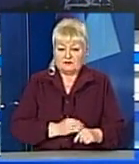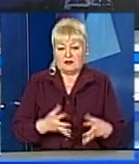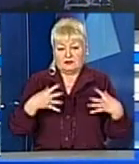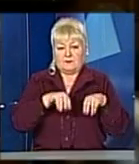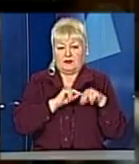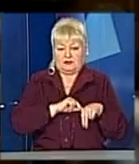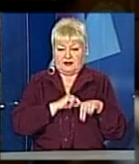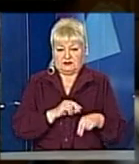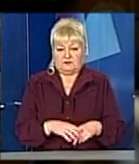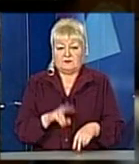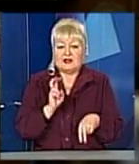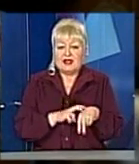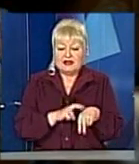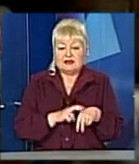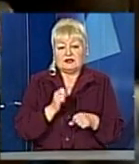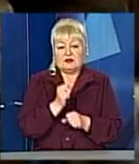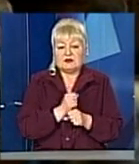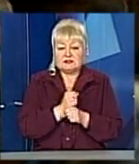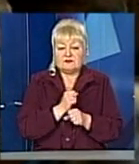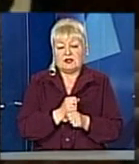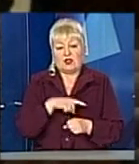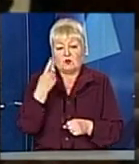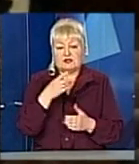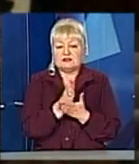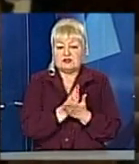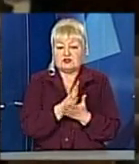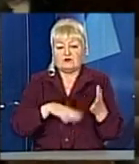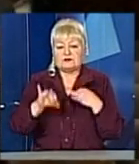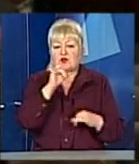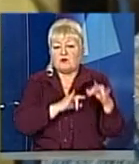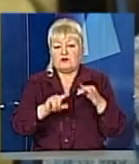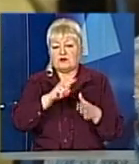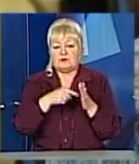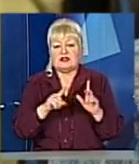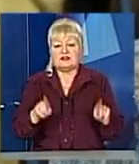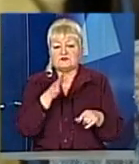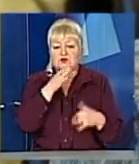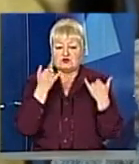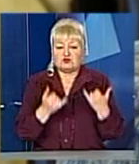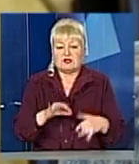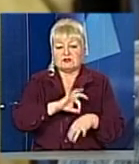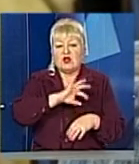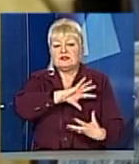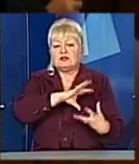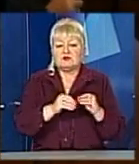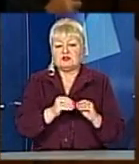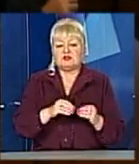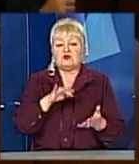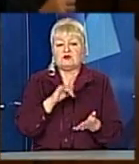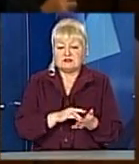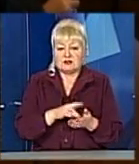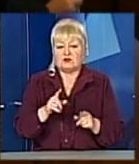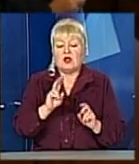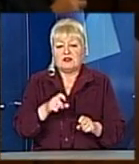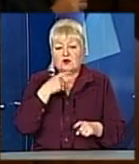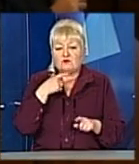Лікарі, медпрацівники та обласні чиновники. Усі вони обговорюють питання створення сучасного діагностичного комплексу. Як зазначають